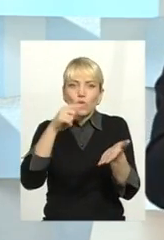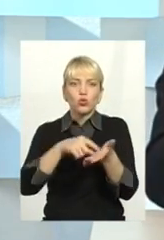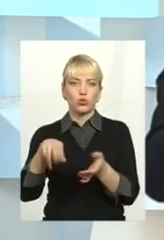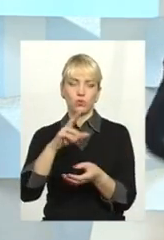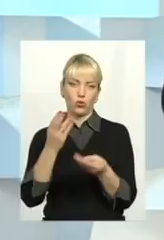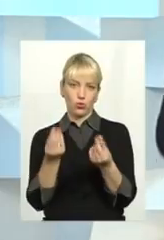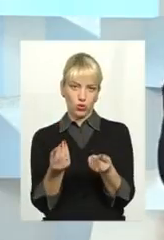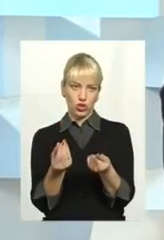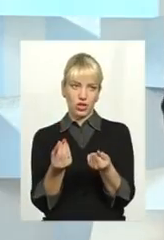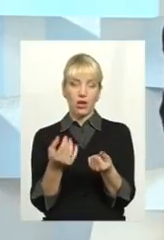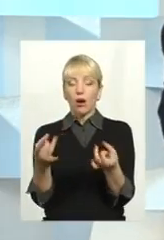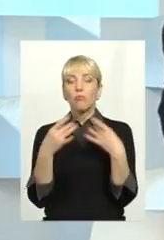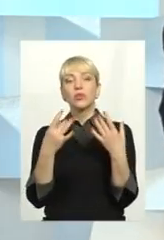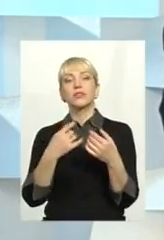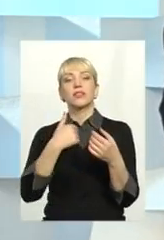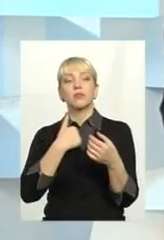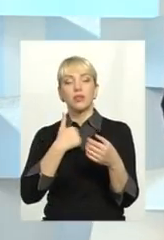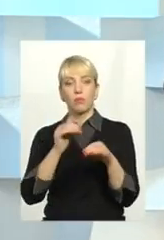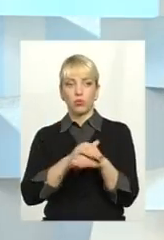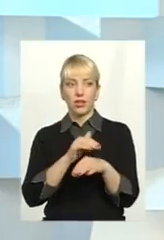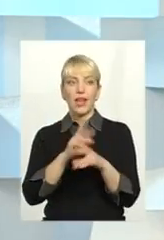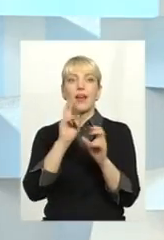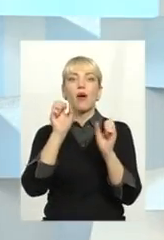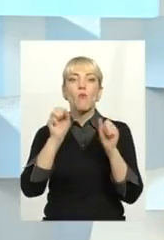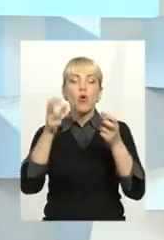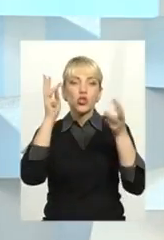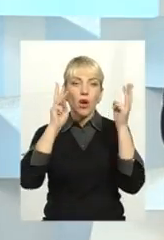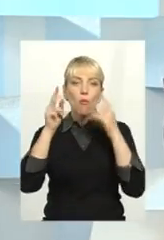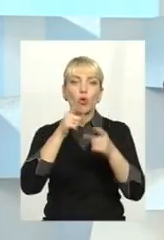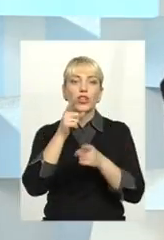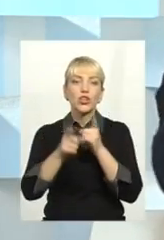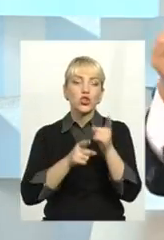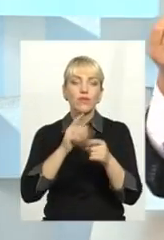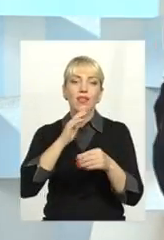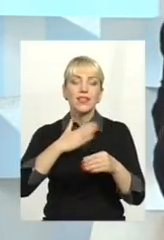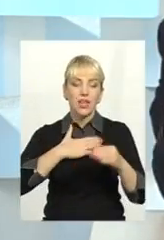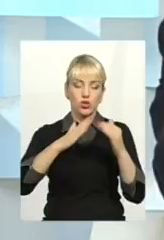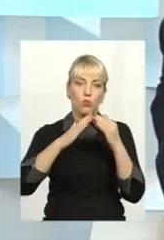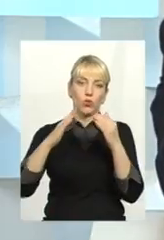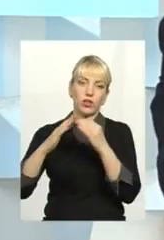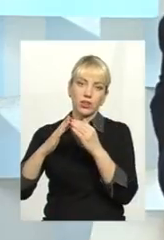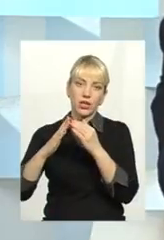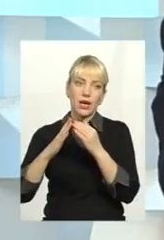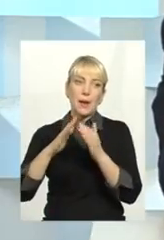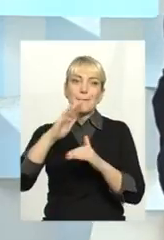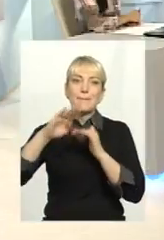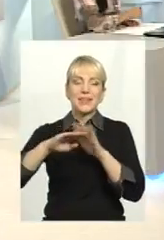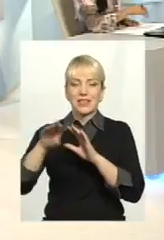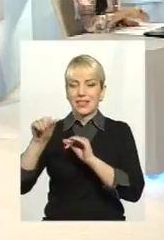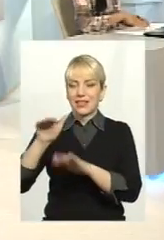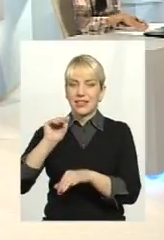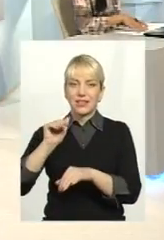і дешевих. Поясніть мені, будь ласка, як можна модернізувати наші будинки і теплокомуненерга під кредити